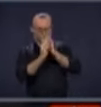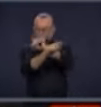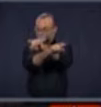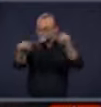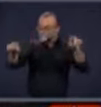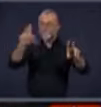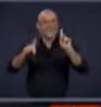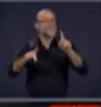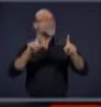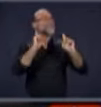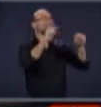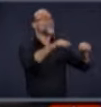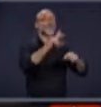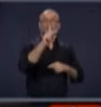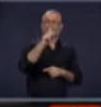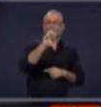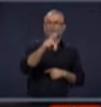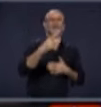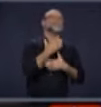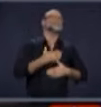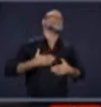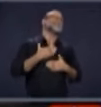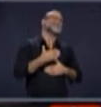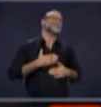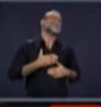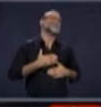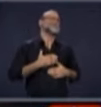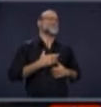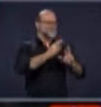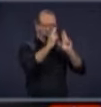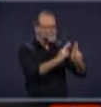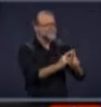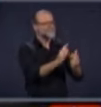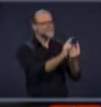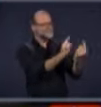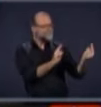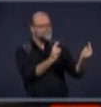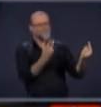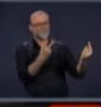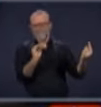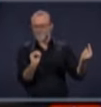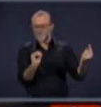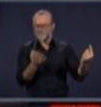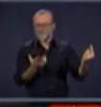Je demande aux gens qui vont dans les parcs de respecter les deux mètres